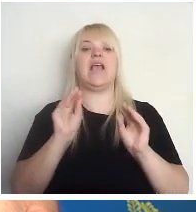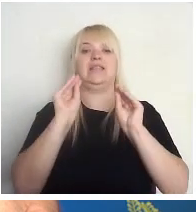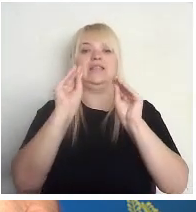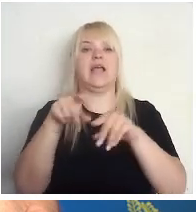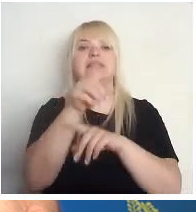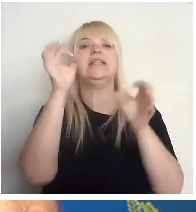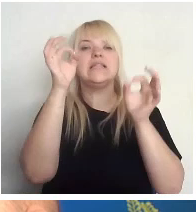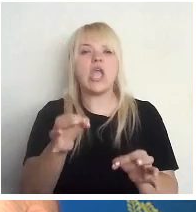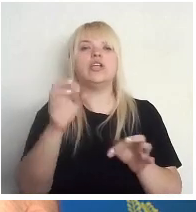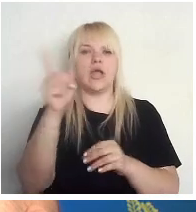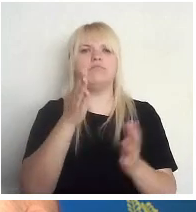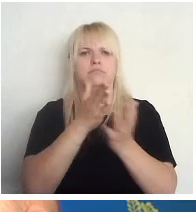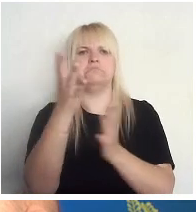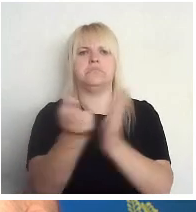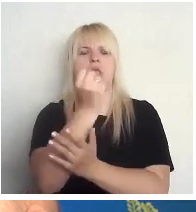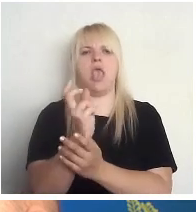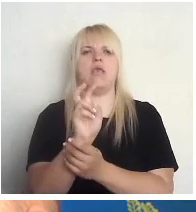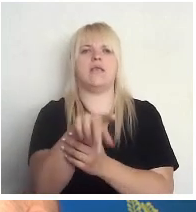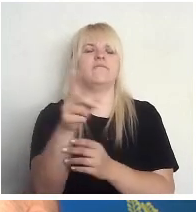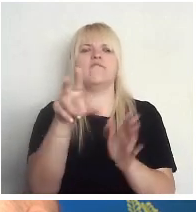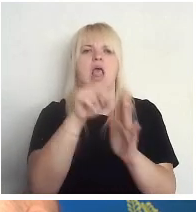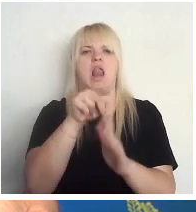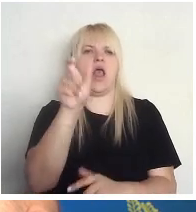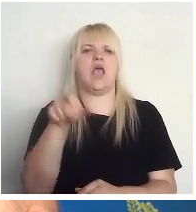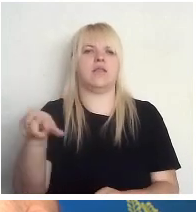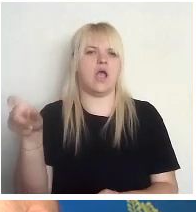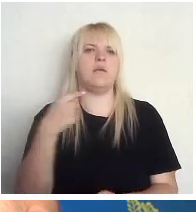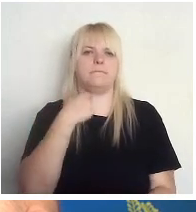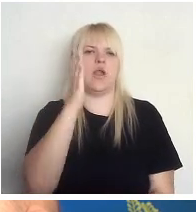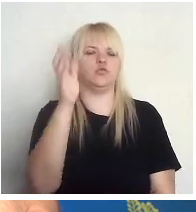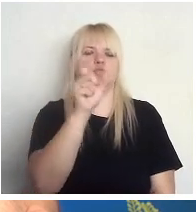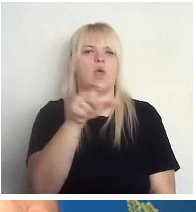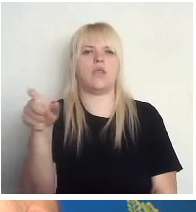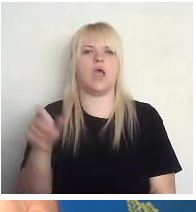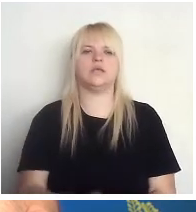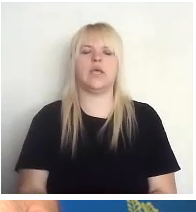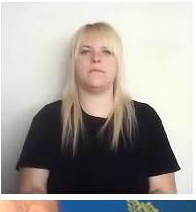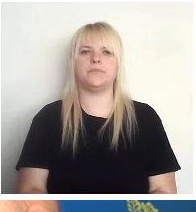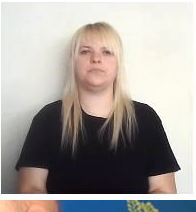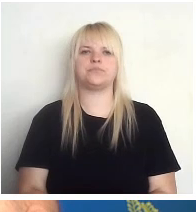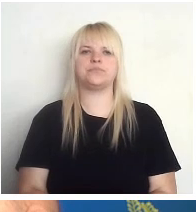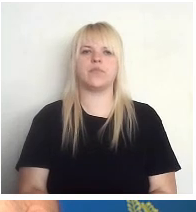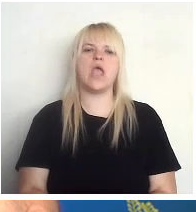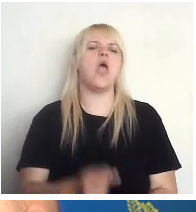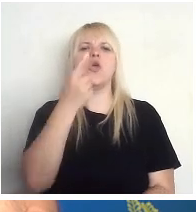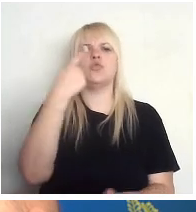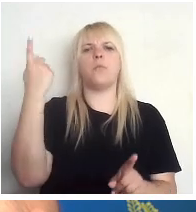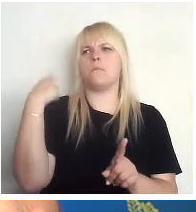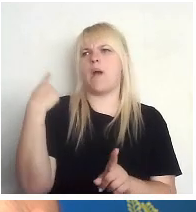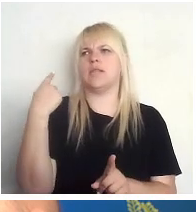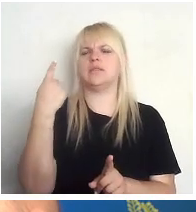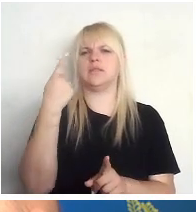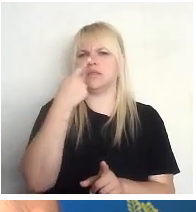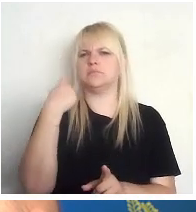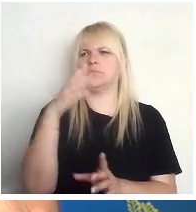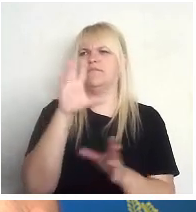tiešām tie ir pieejami vēlētājiem, balsotājiem. Nu patās, nesen, nu patās,